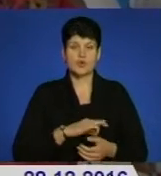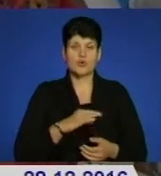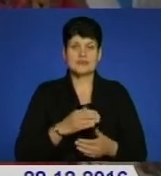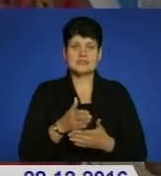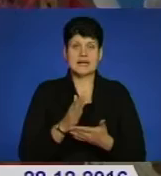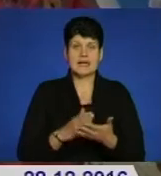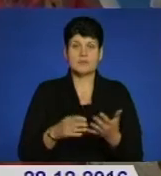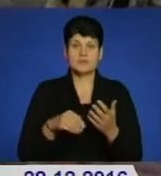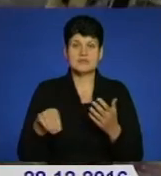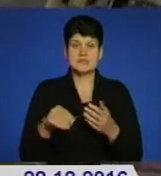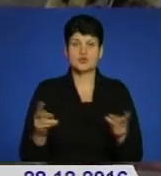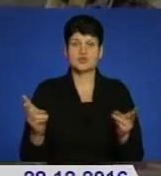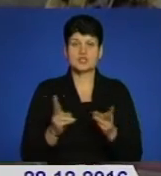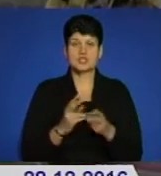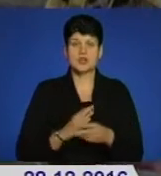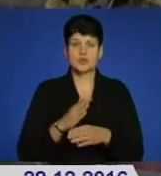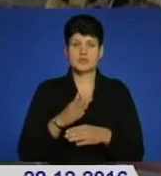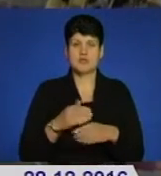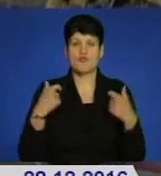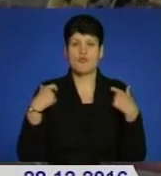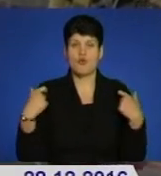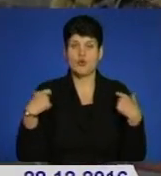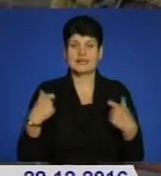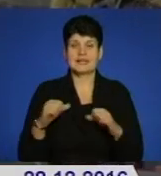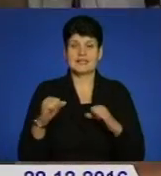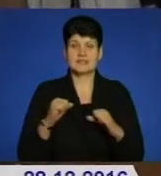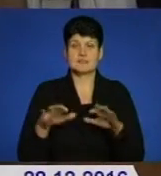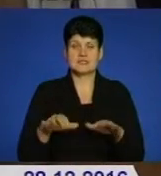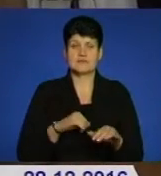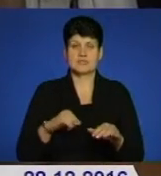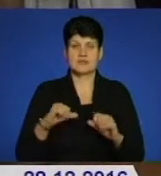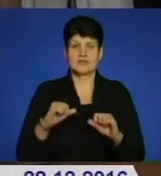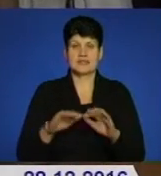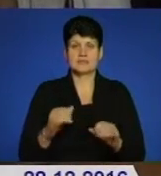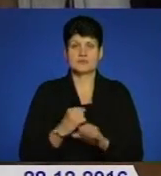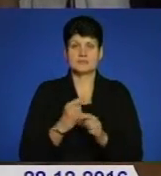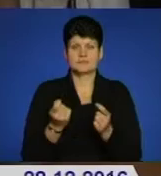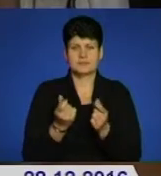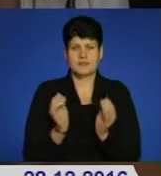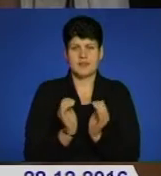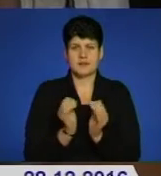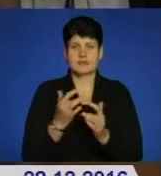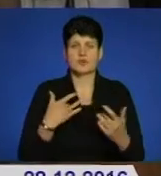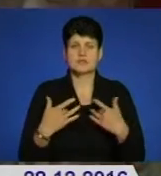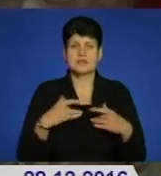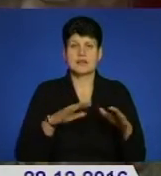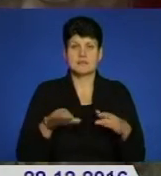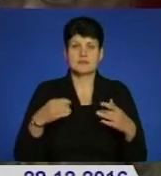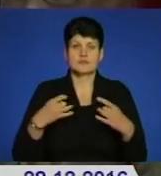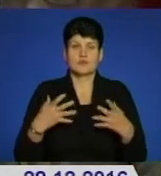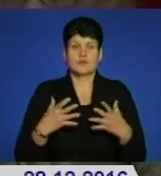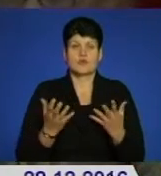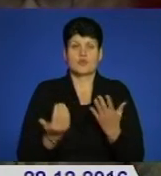хлібом і сіллю зустрічали гостей в погонах та керівників місцевого самоврядування. Учні влаштували невеличкий концерт, а після урочистостей нове